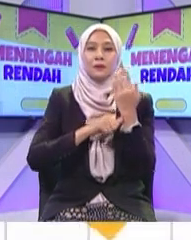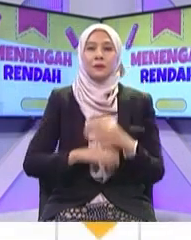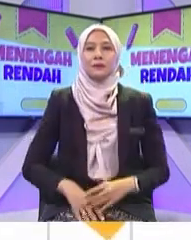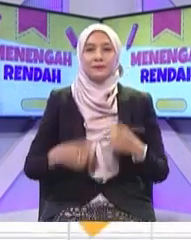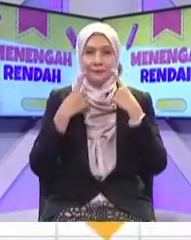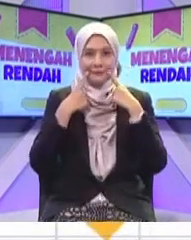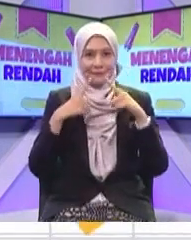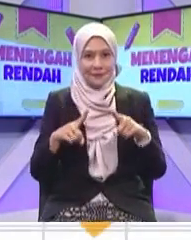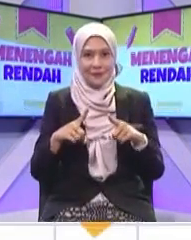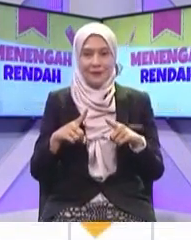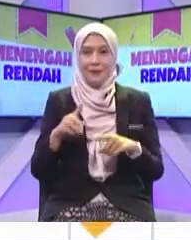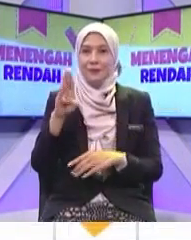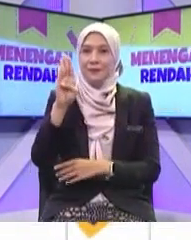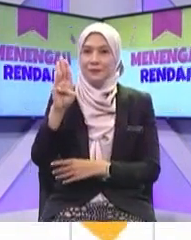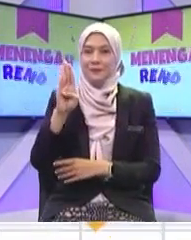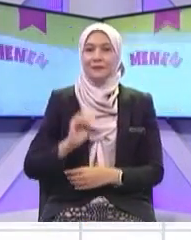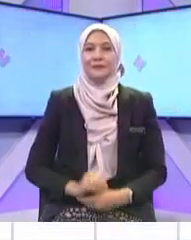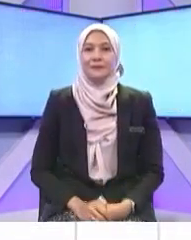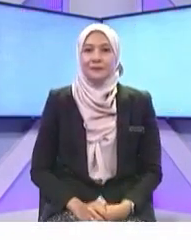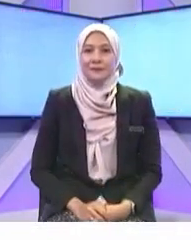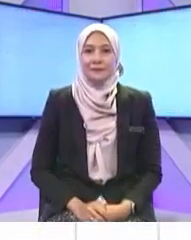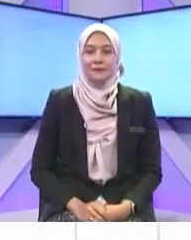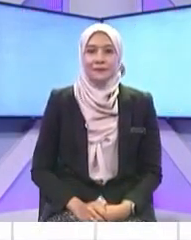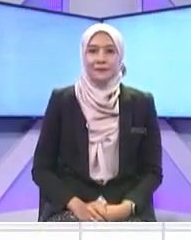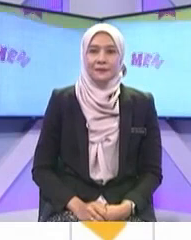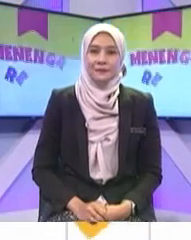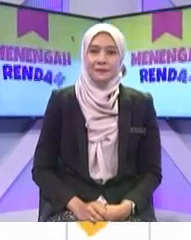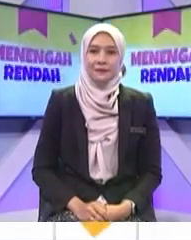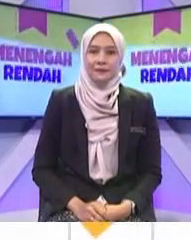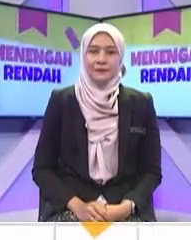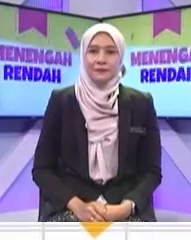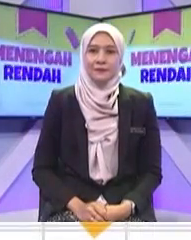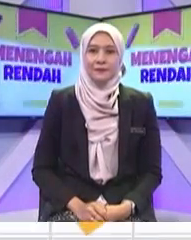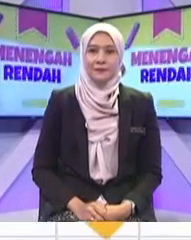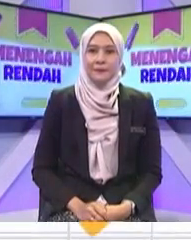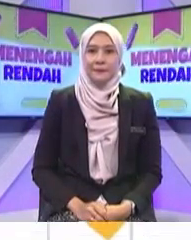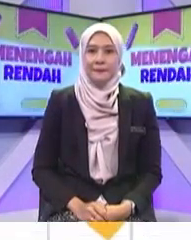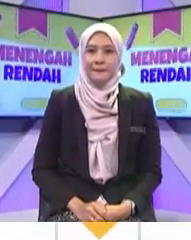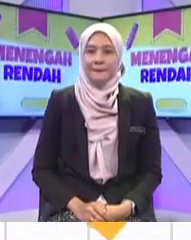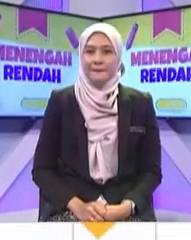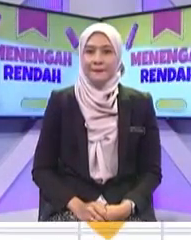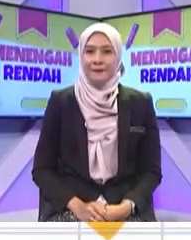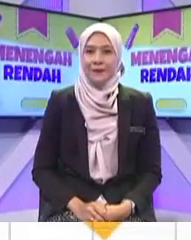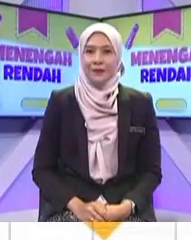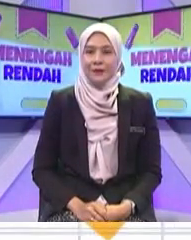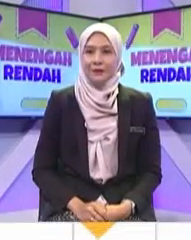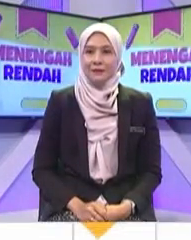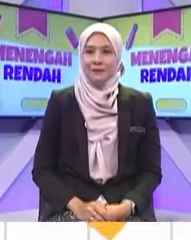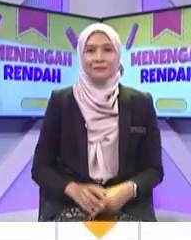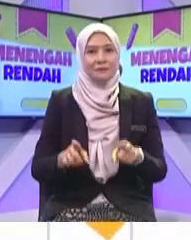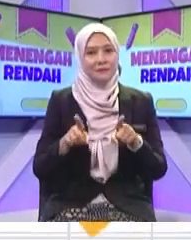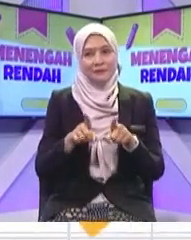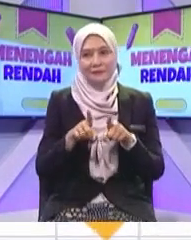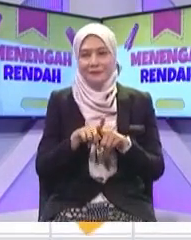Telegraf Okey tak boleh Kita simpan dulu Jawapan ni Simpan dulu jawapan tu Okey kita tengok Khalif dulu Okey Khalif Apa jawapan Khalif Sama juga